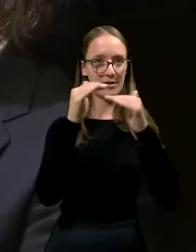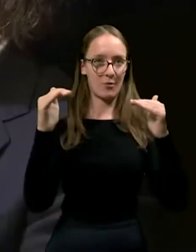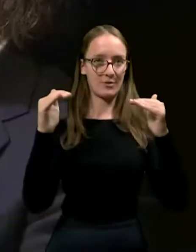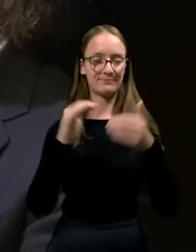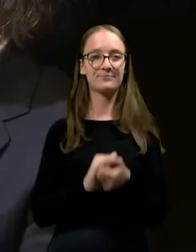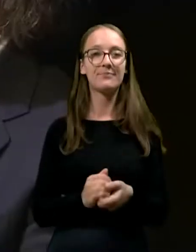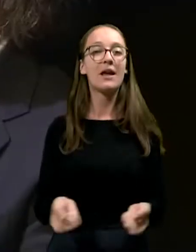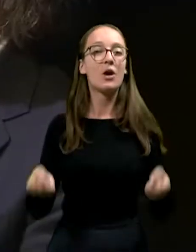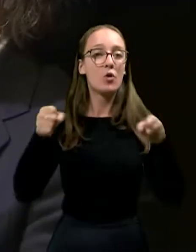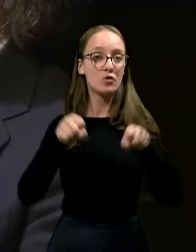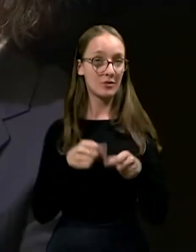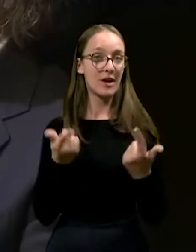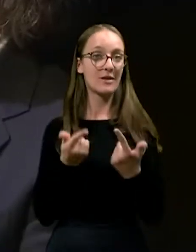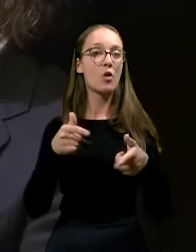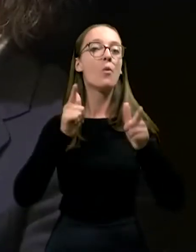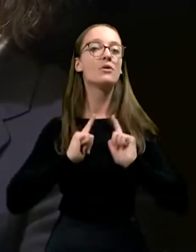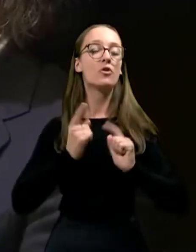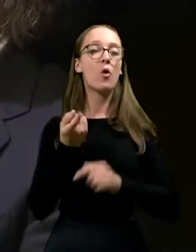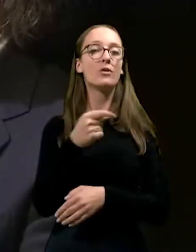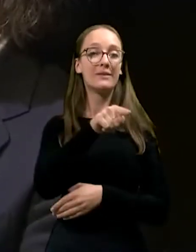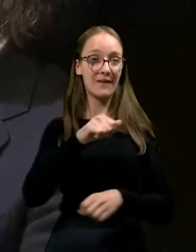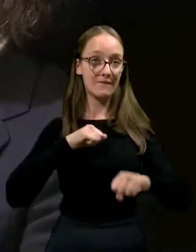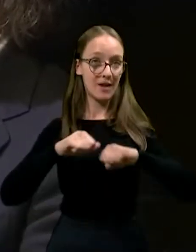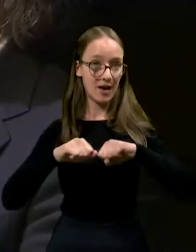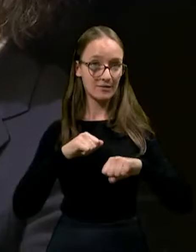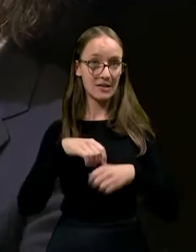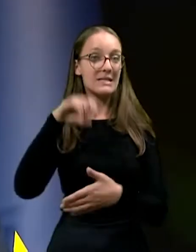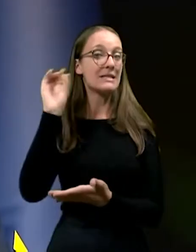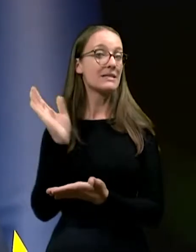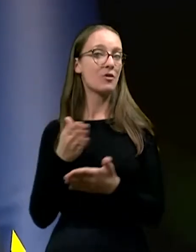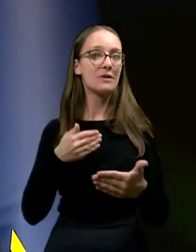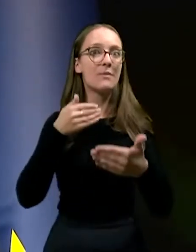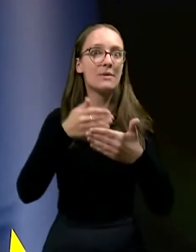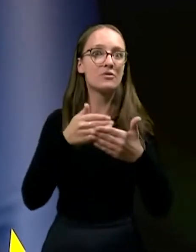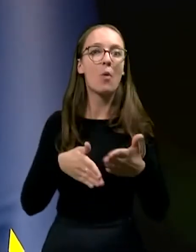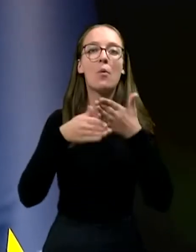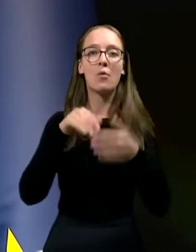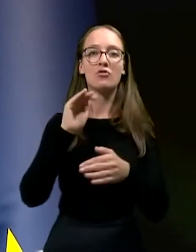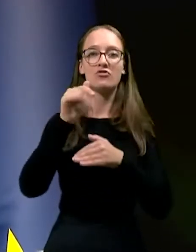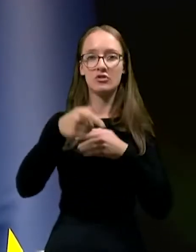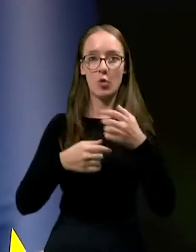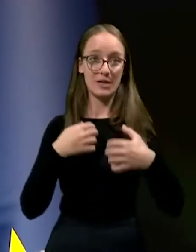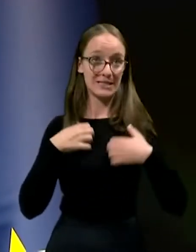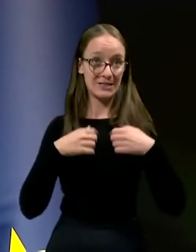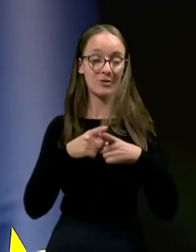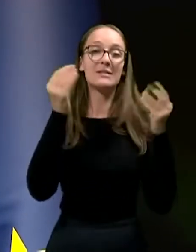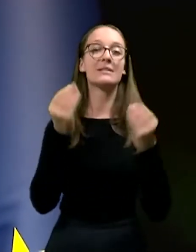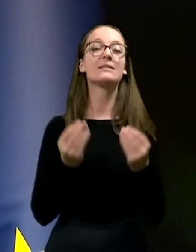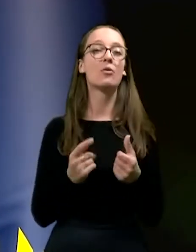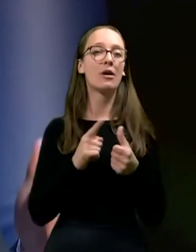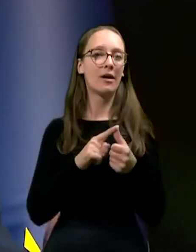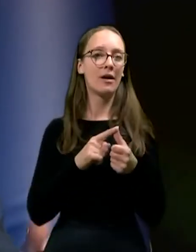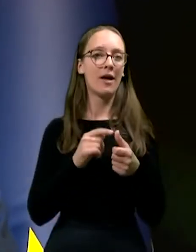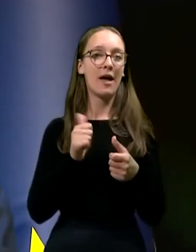Gospodarstvo lahko prečakuje od te vlade celovit pristop pri pomoči skozi to krizo, ki ga sestavljajo seveda